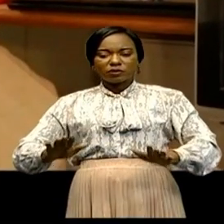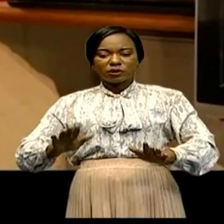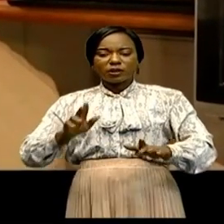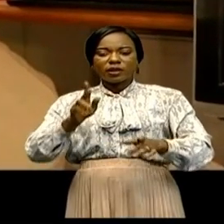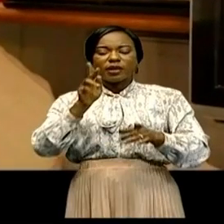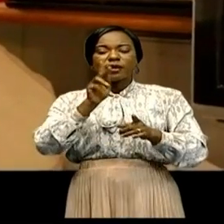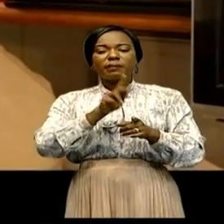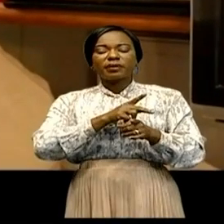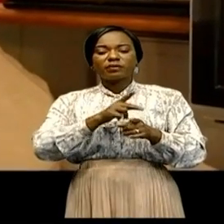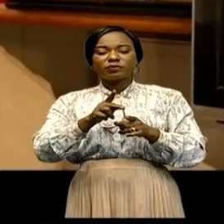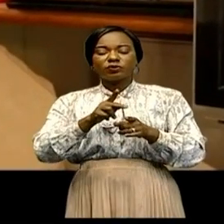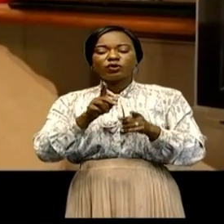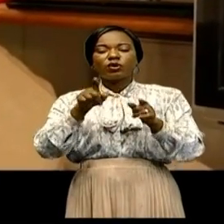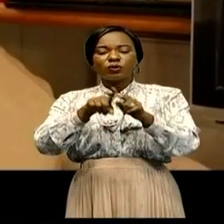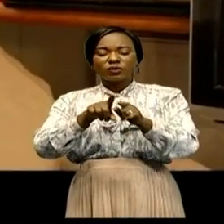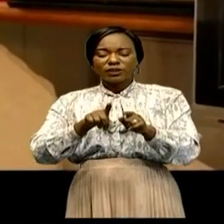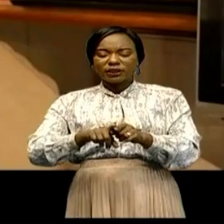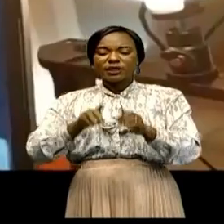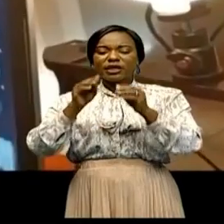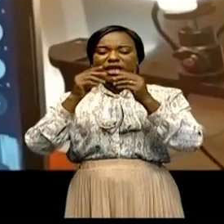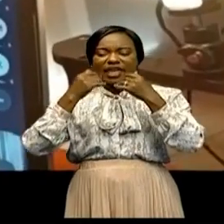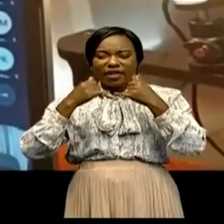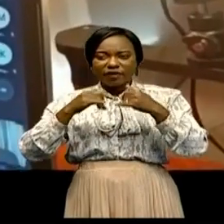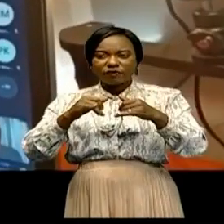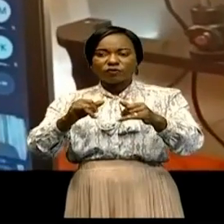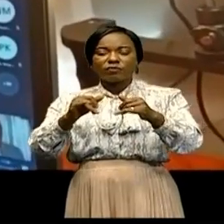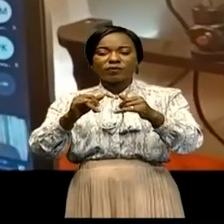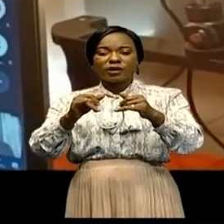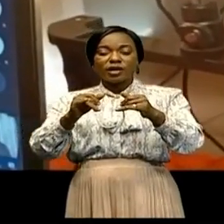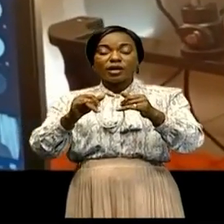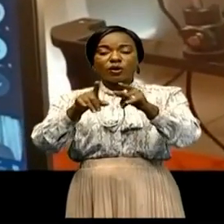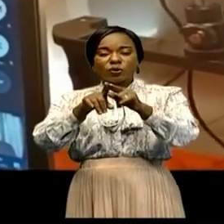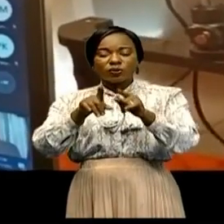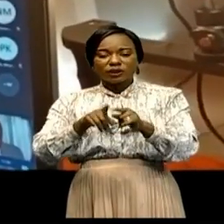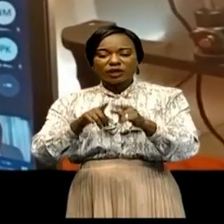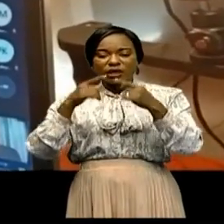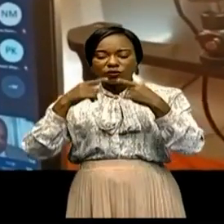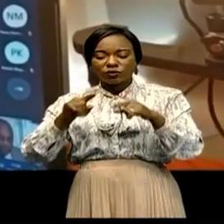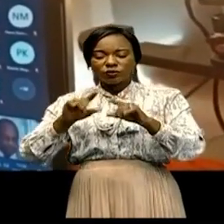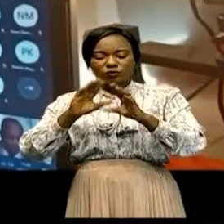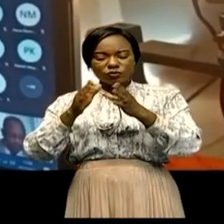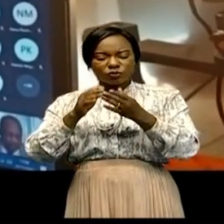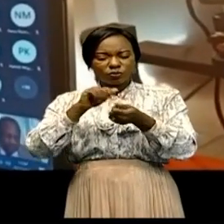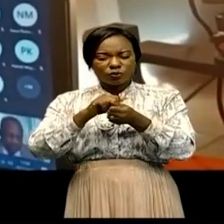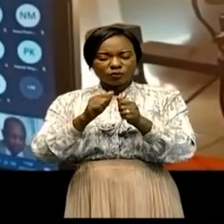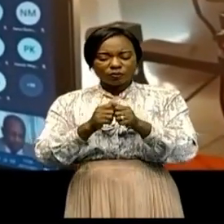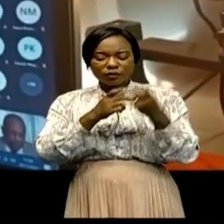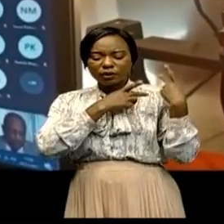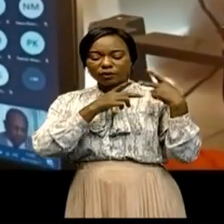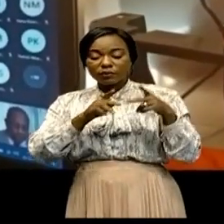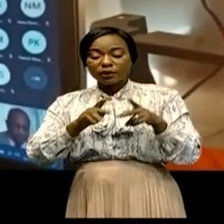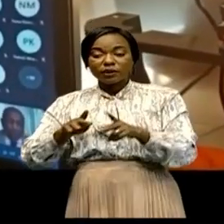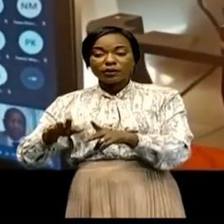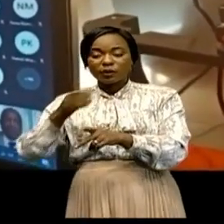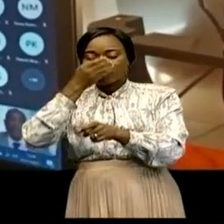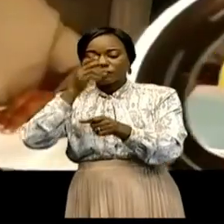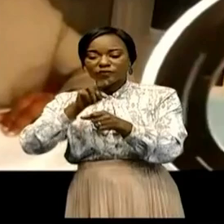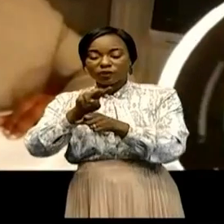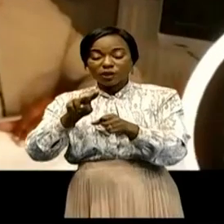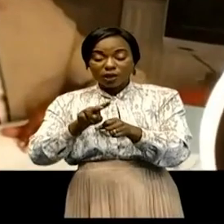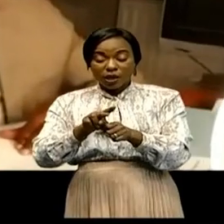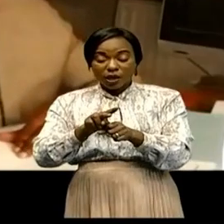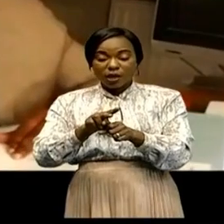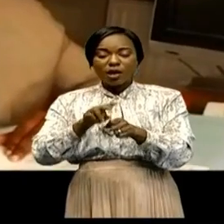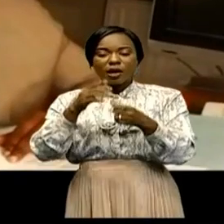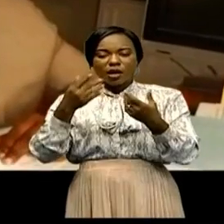informé les conseils de la situation globale de la pandémie à COVID-19 en République démocratique du Congo. Au regard de la montée du taux de